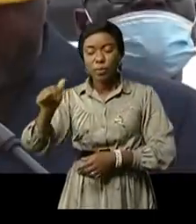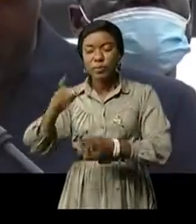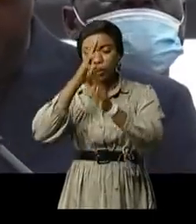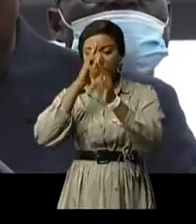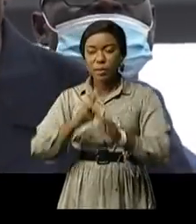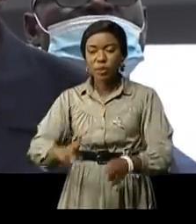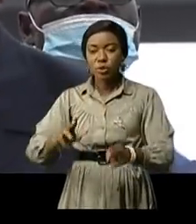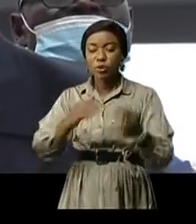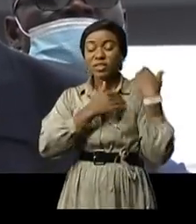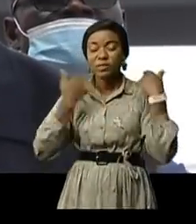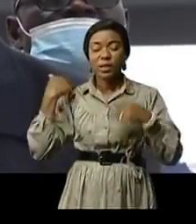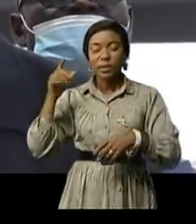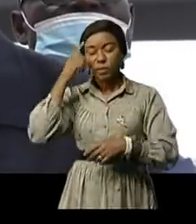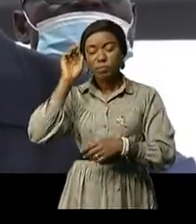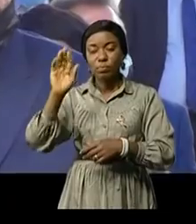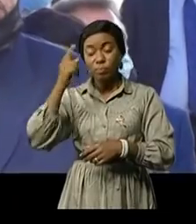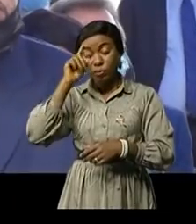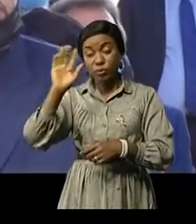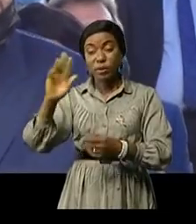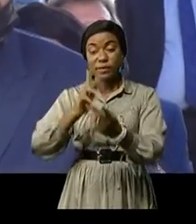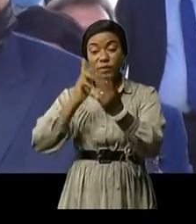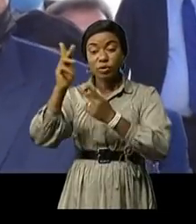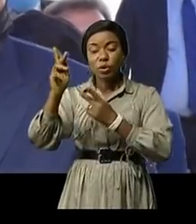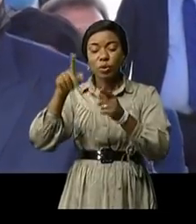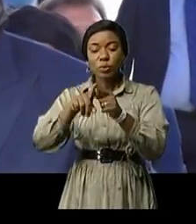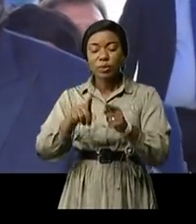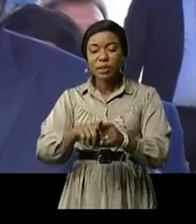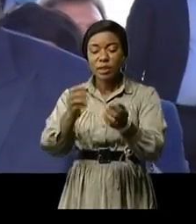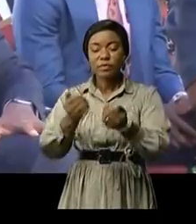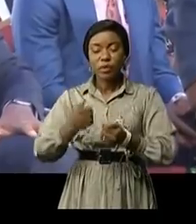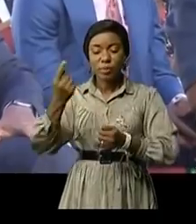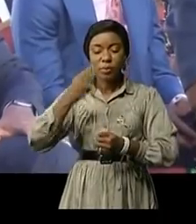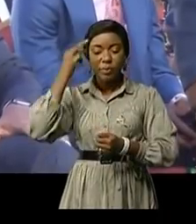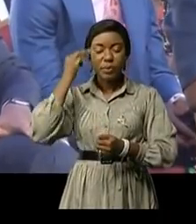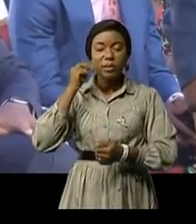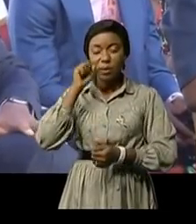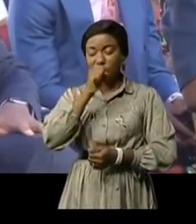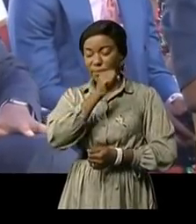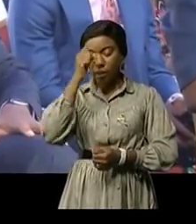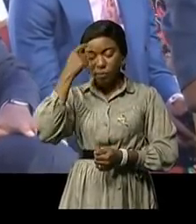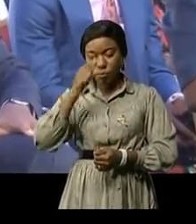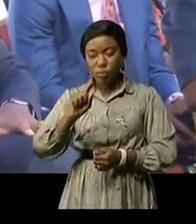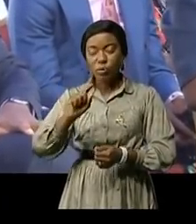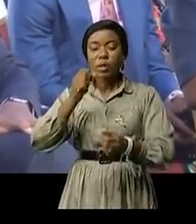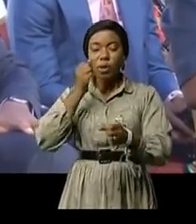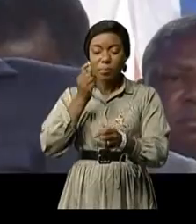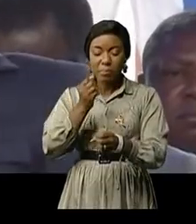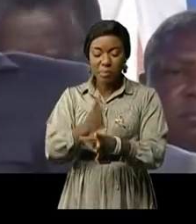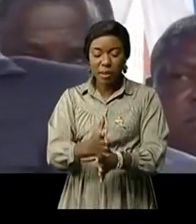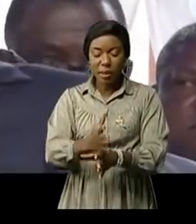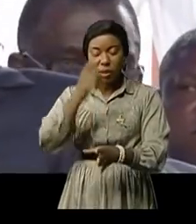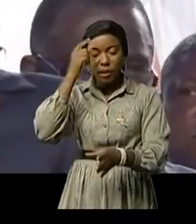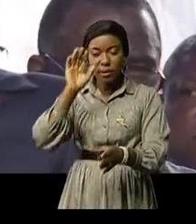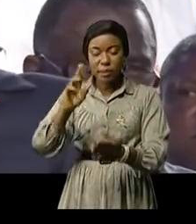au chef de l'État pour la vision et a salué la volonté du premier ministre Jean-Michel Samaloukonde Kiengé pour la matérialisation de ce projet